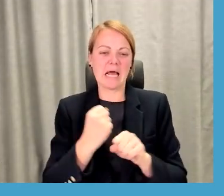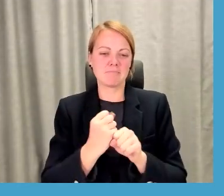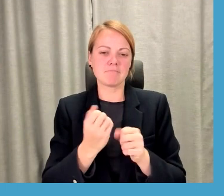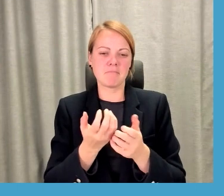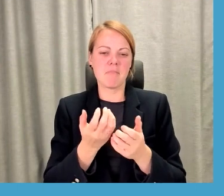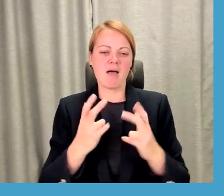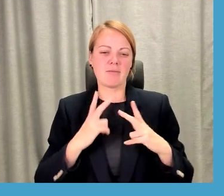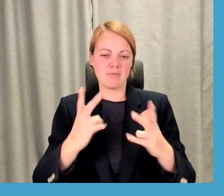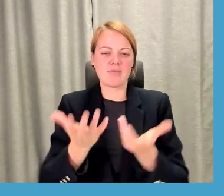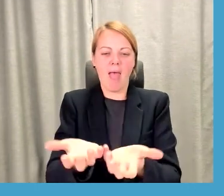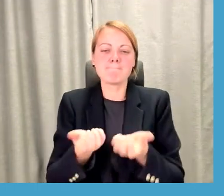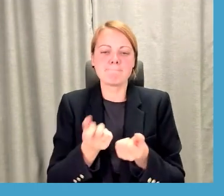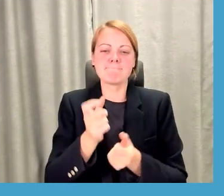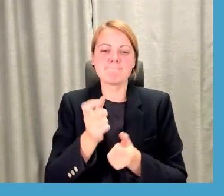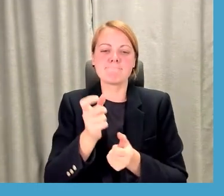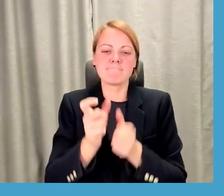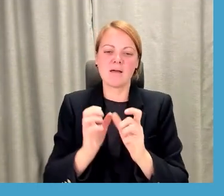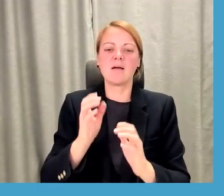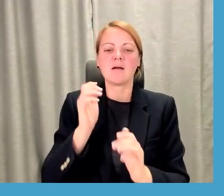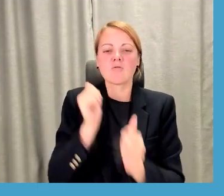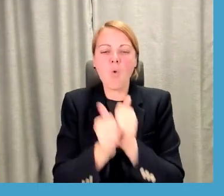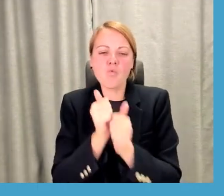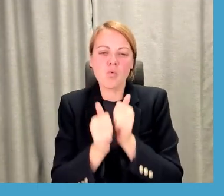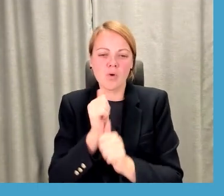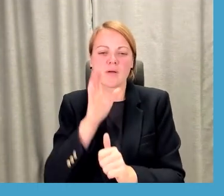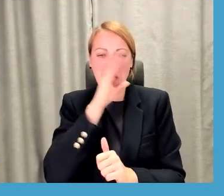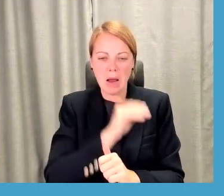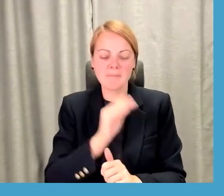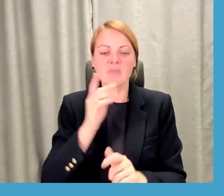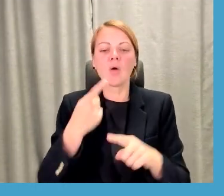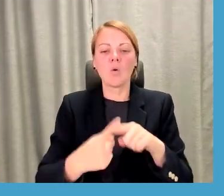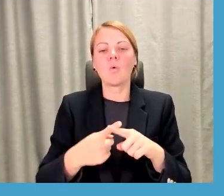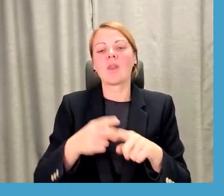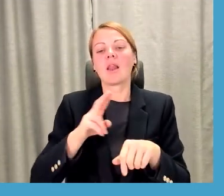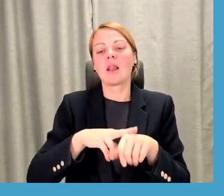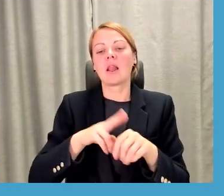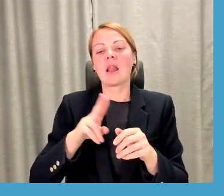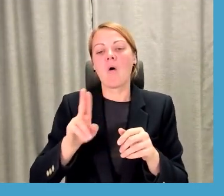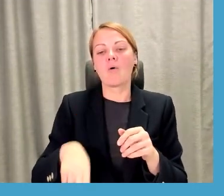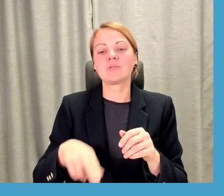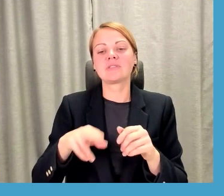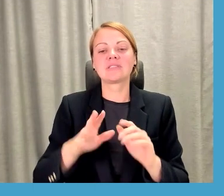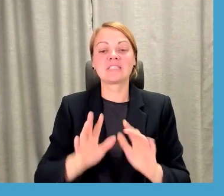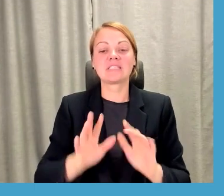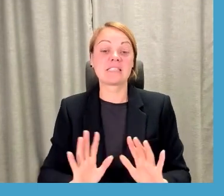palīdzēs nodrošināt konkurētspēju, gan arī ļaus mums sekmīgi